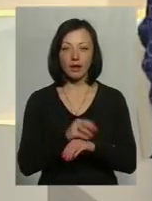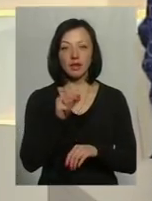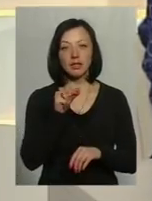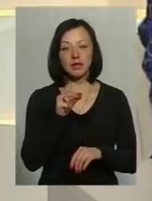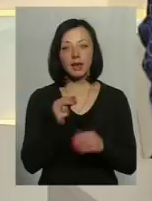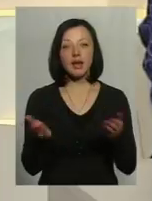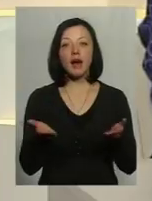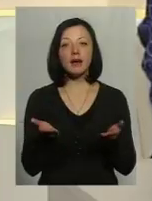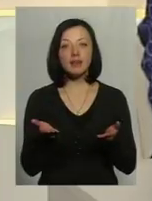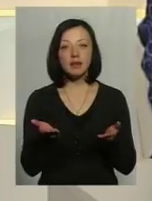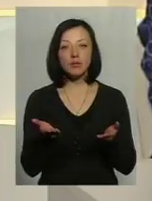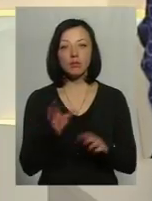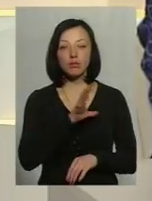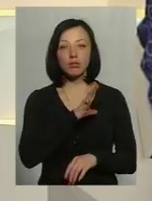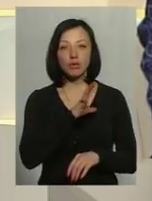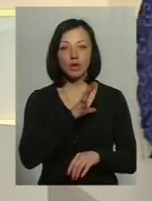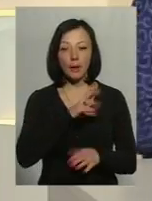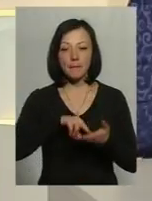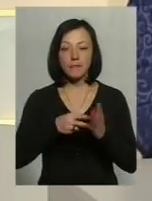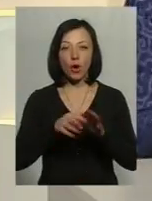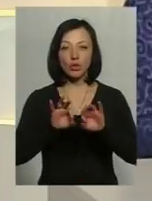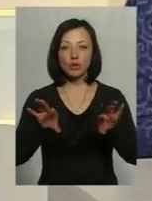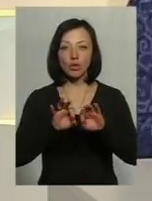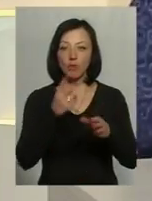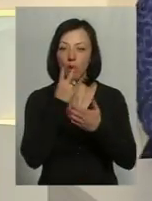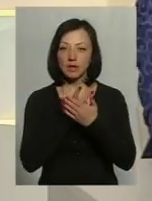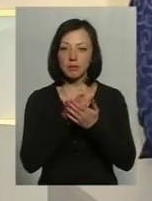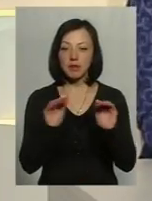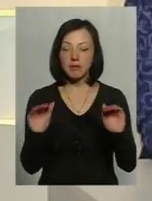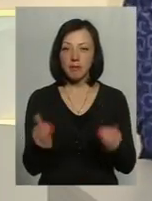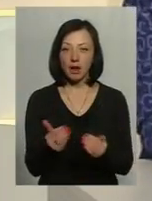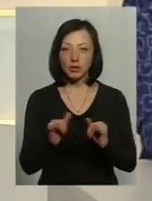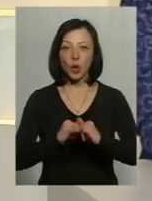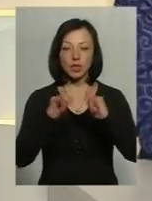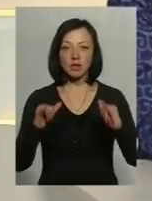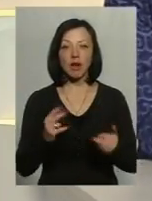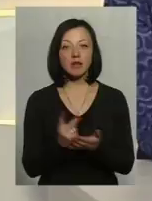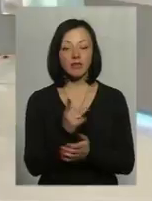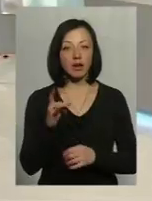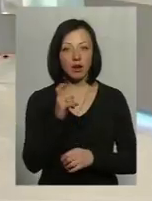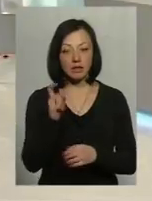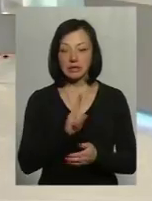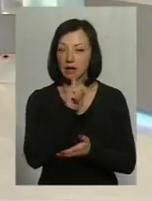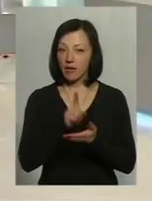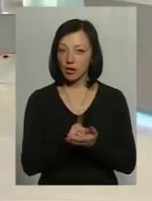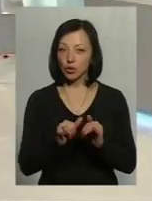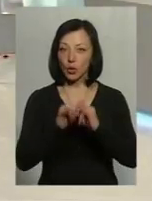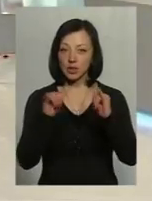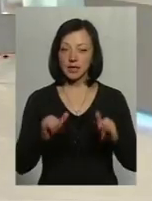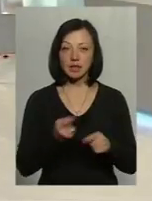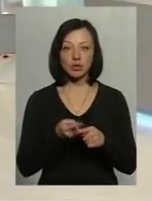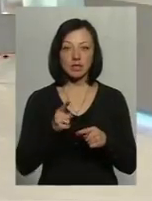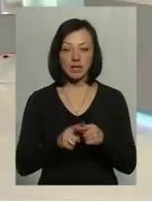які були прогнозовані показники? Мінімалка зросла вдвічі. Здавалося б, мав би зрости, і